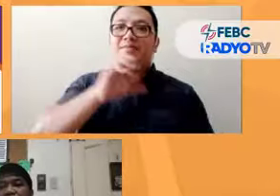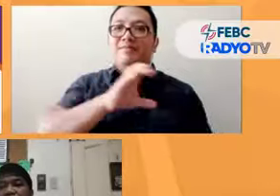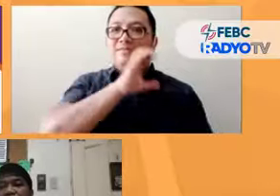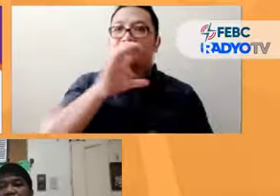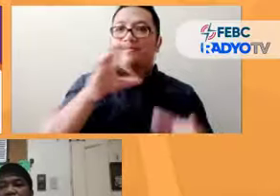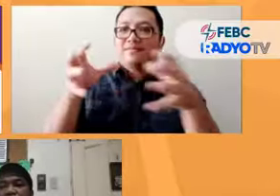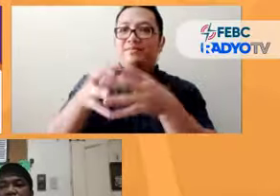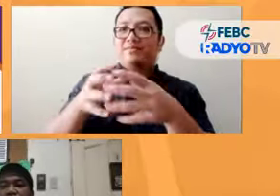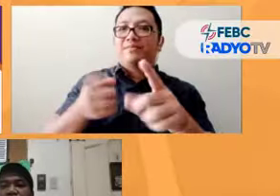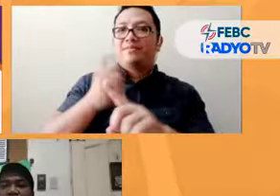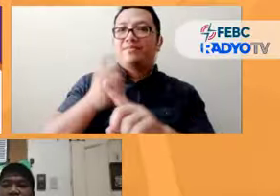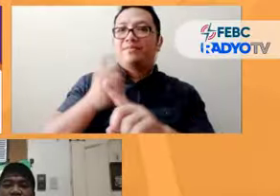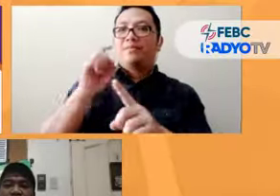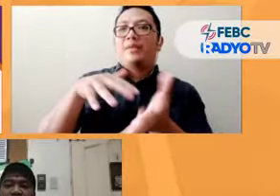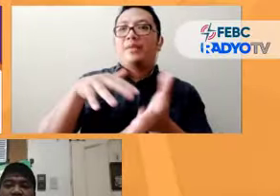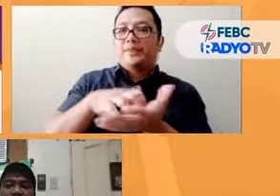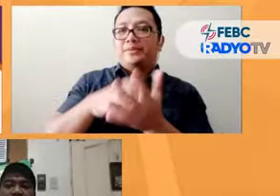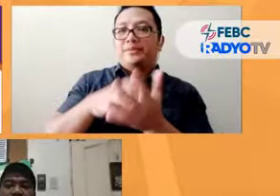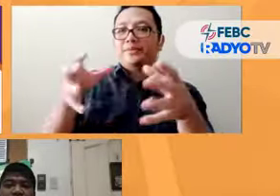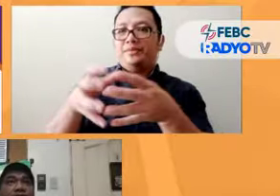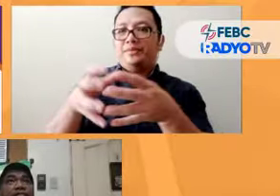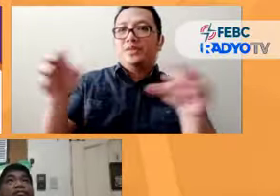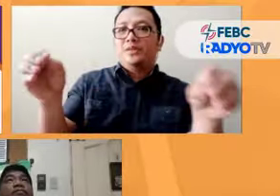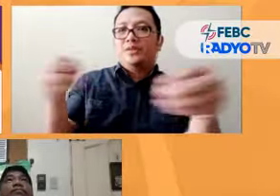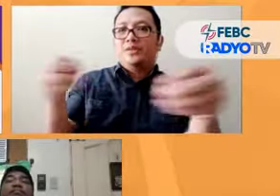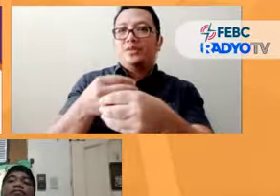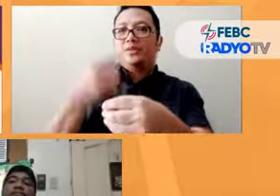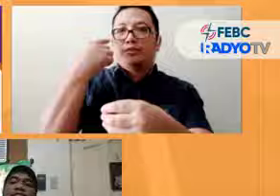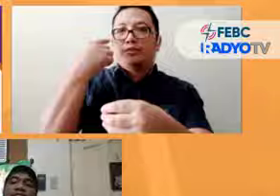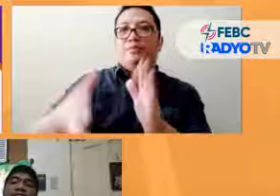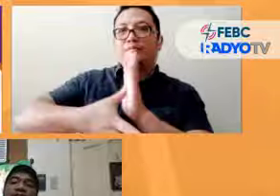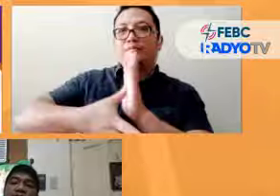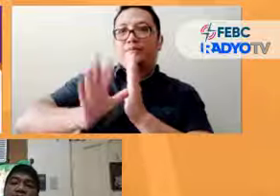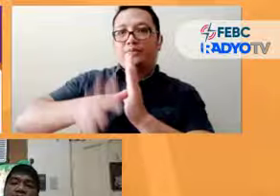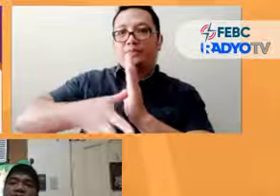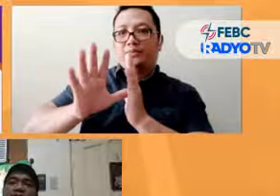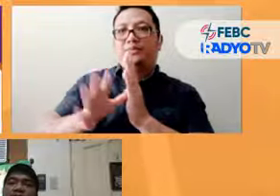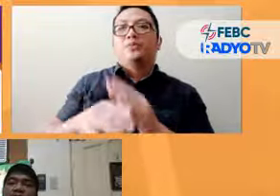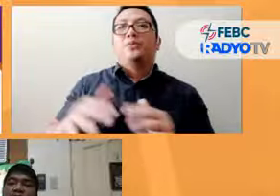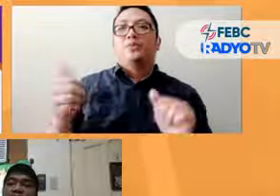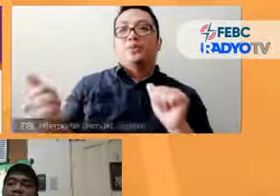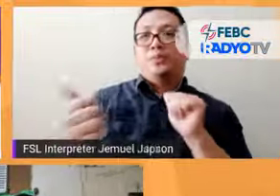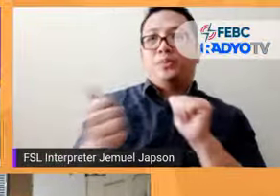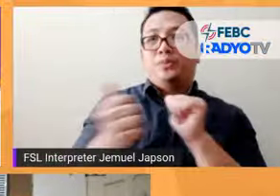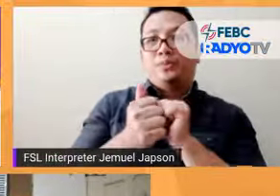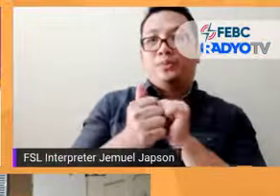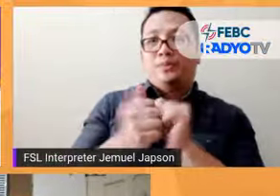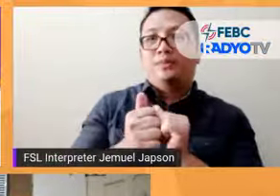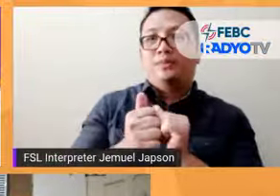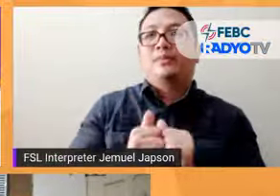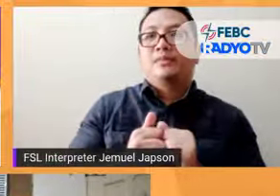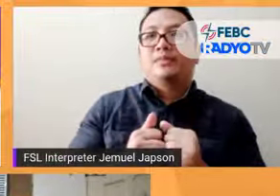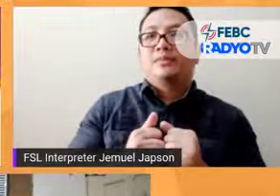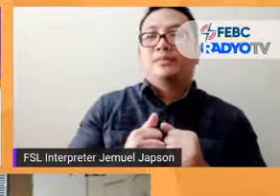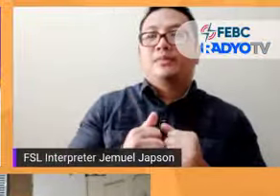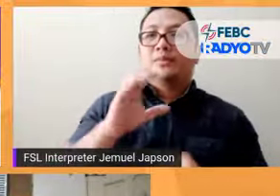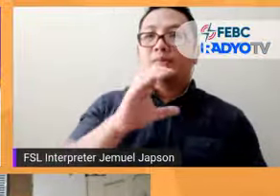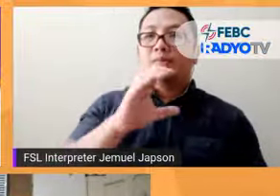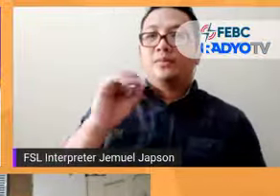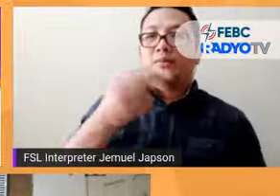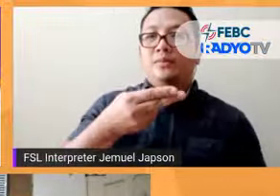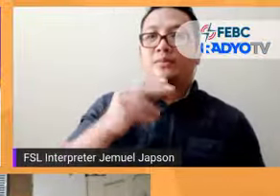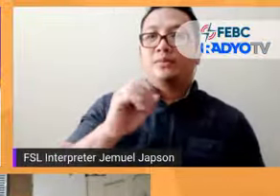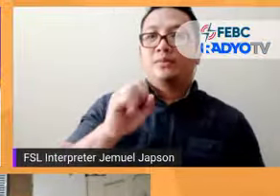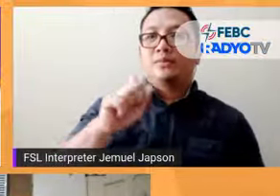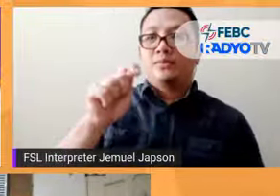Vulnerable Sectors Office Commission on Elections. Makakasama rin po natin bilang ating co-host, papasok na